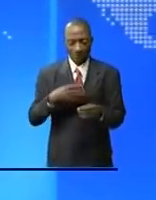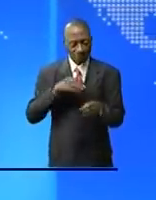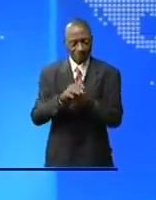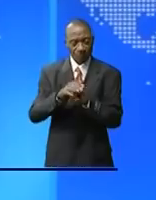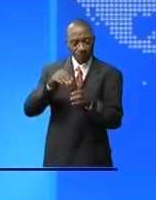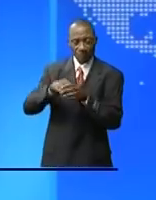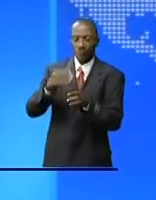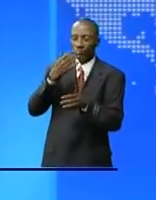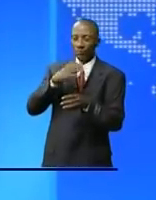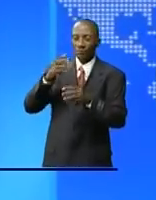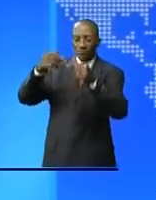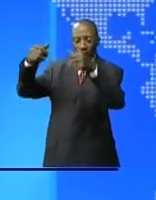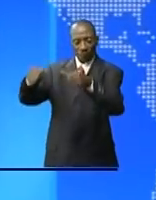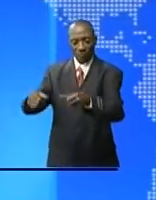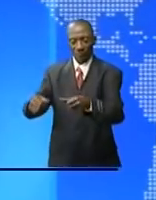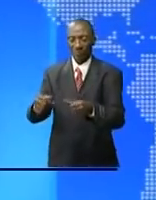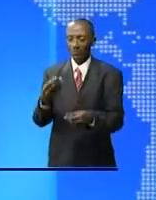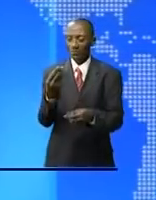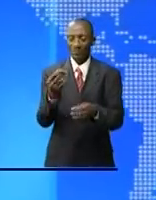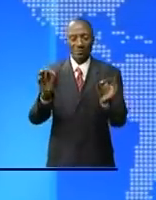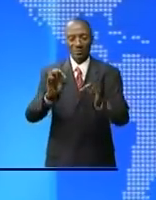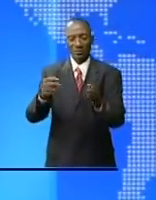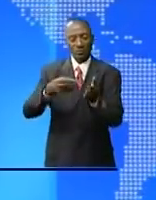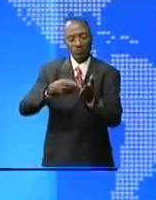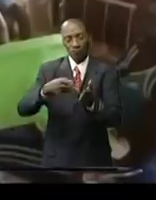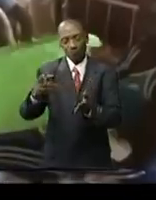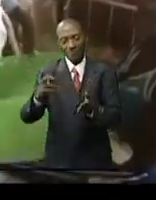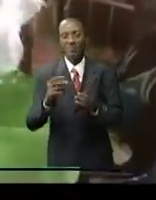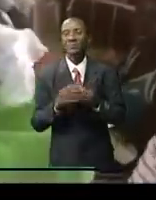reçu plusieurs biens Ancel Olinga pour le reportage